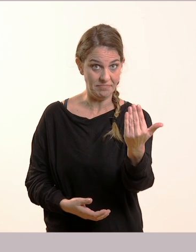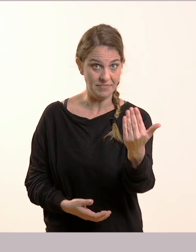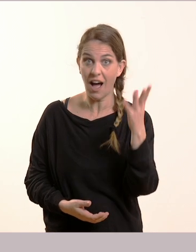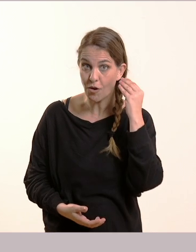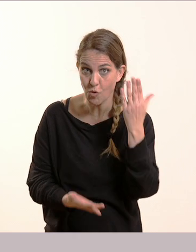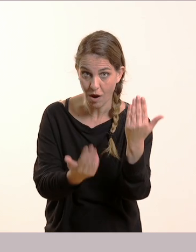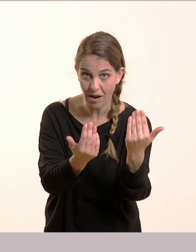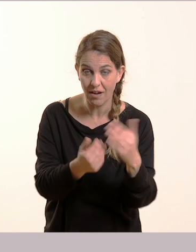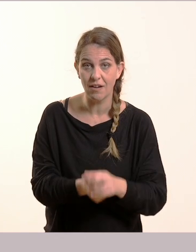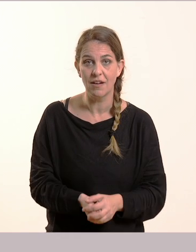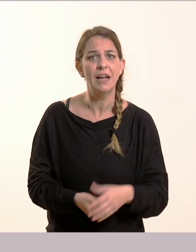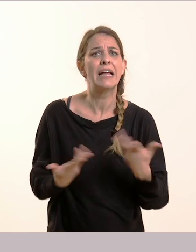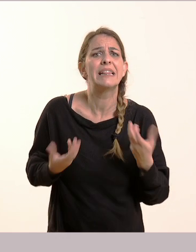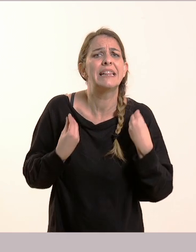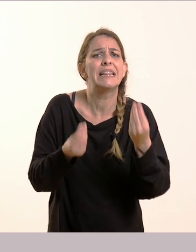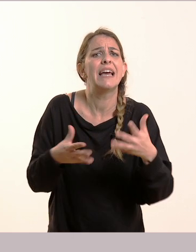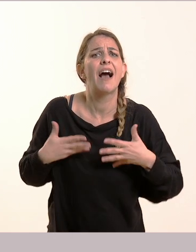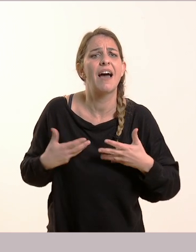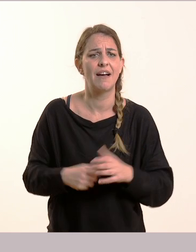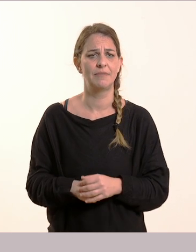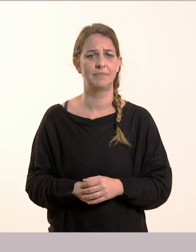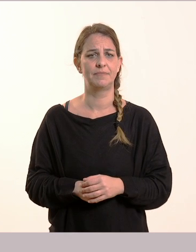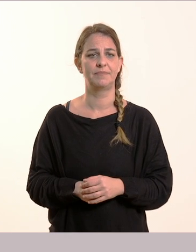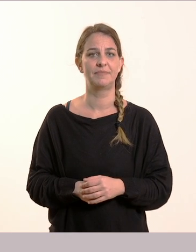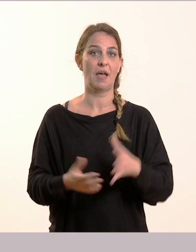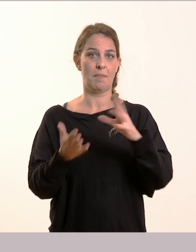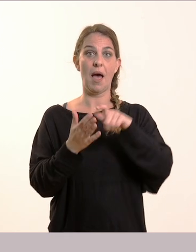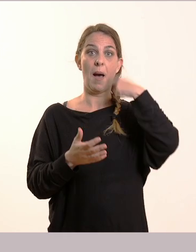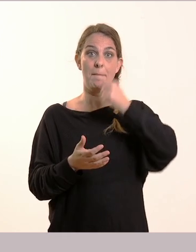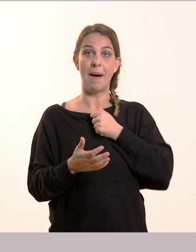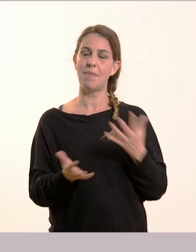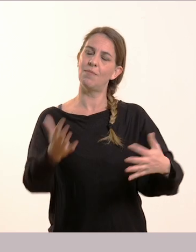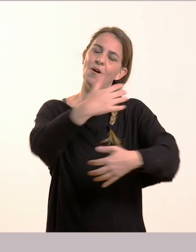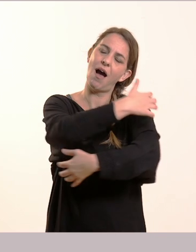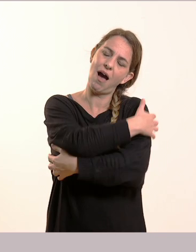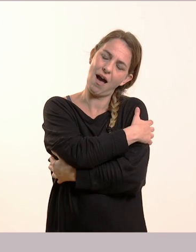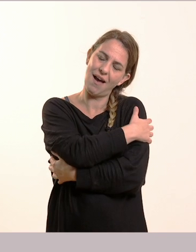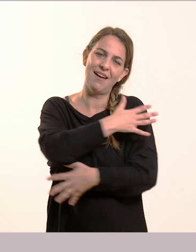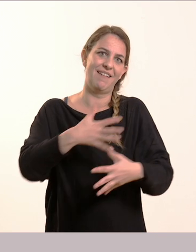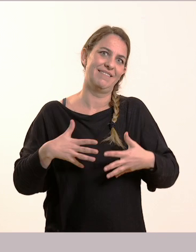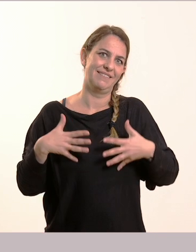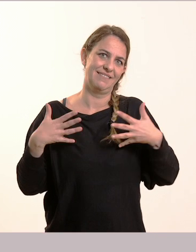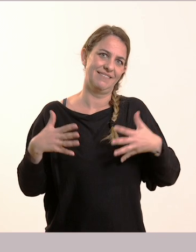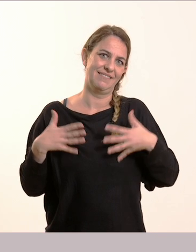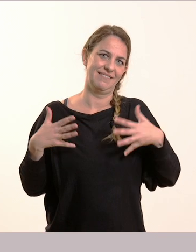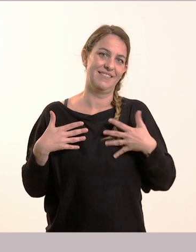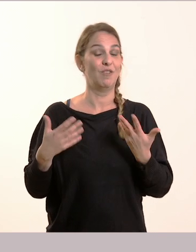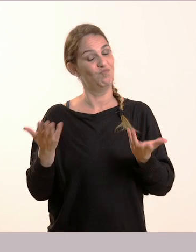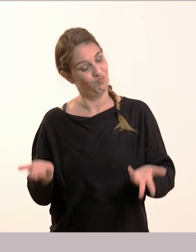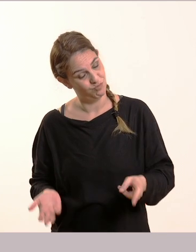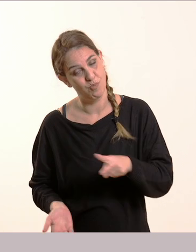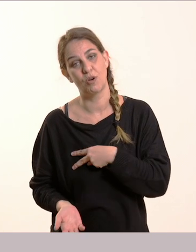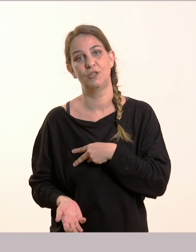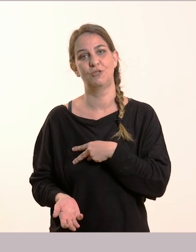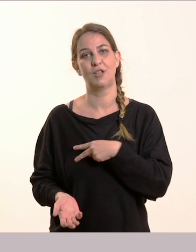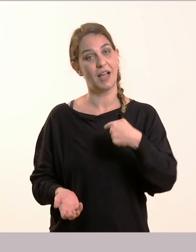Χαρά. Τι σε κάνει να νιώθεις χαρά. Όταν σε αγκαλιάζει η μαμά σου. Πολύ ωραία. Πολύ ωραία. Νιώθω και εγώ όταν